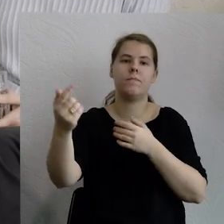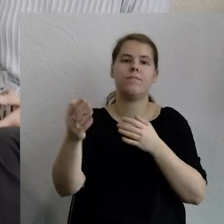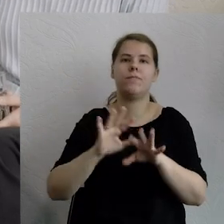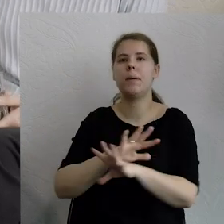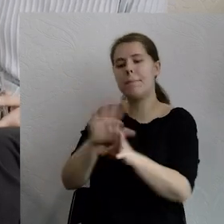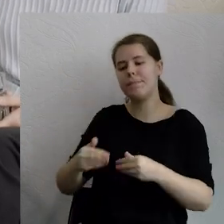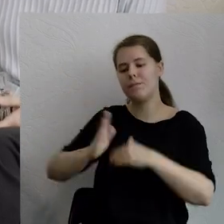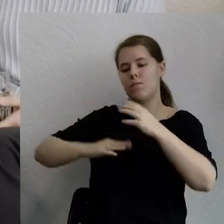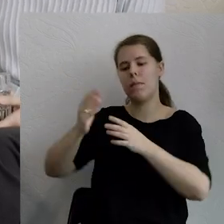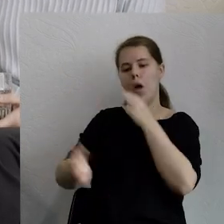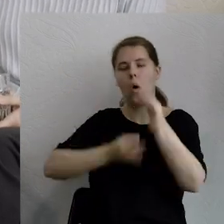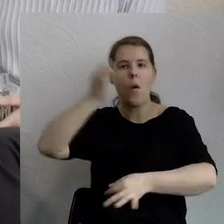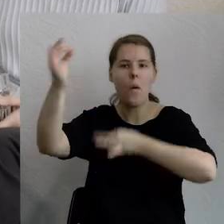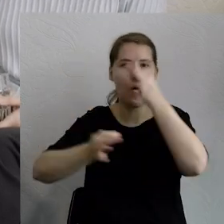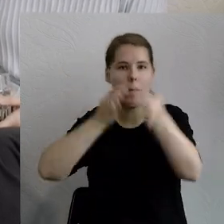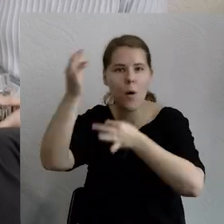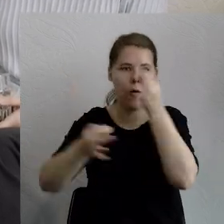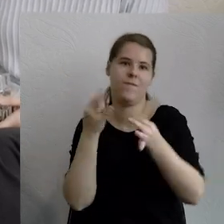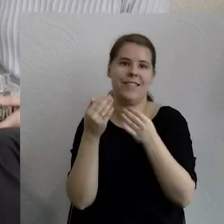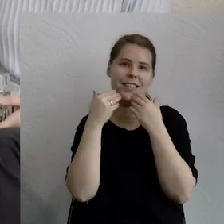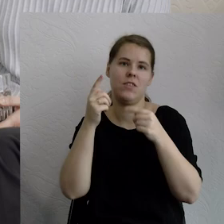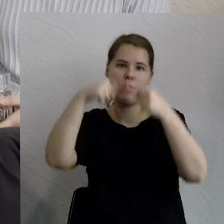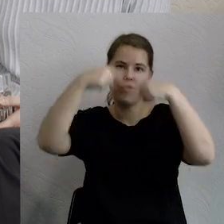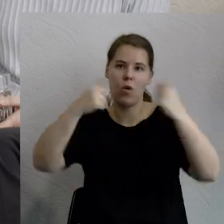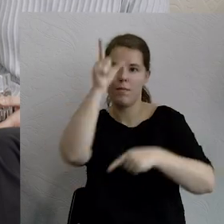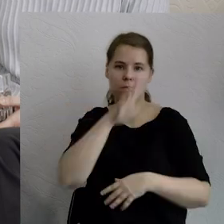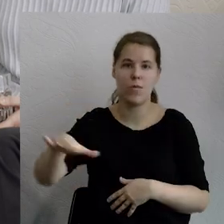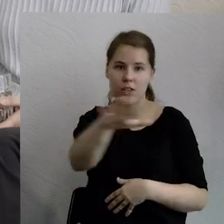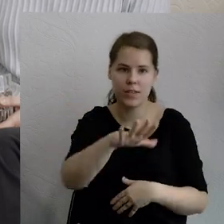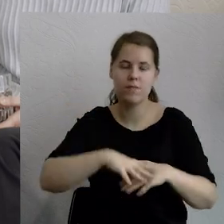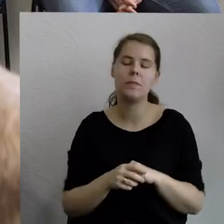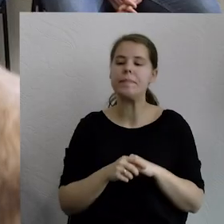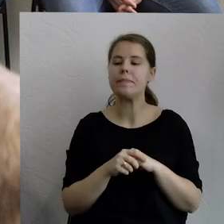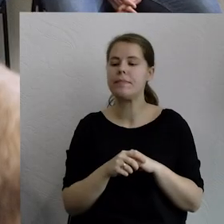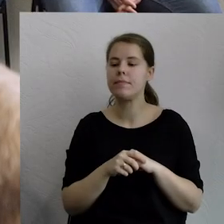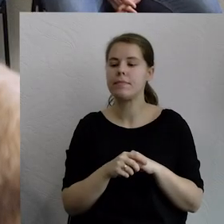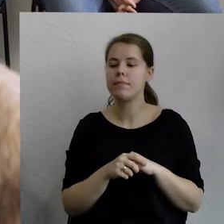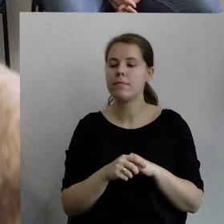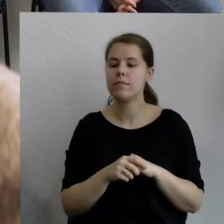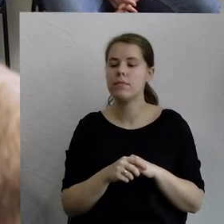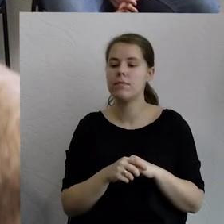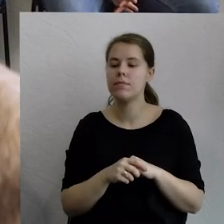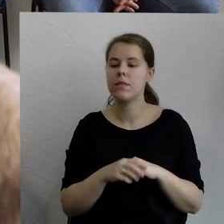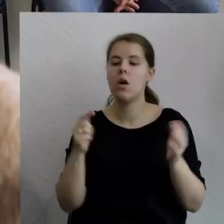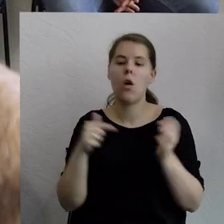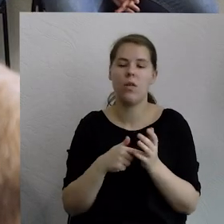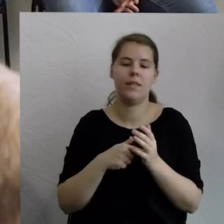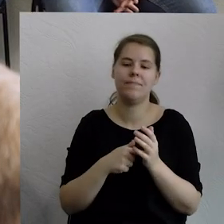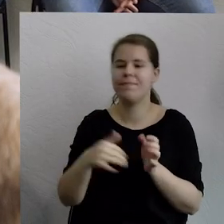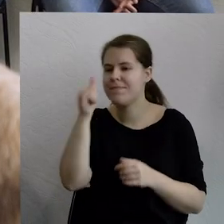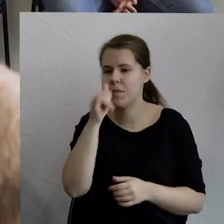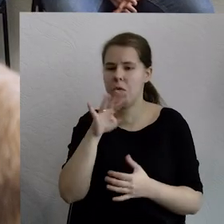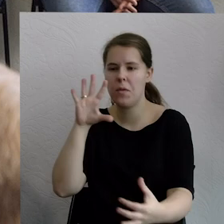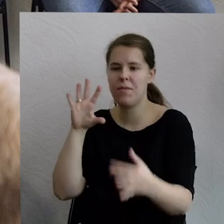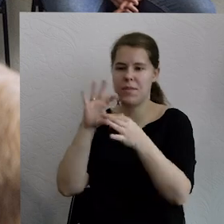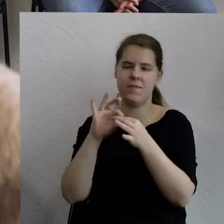Wypracowania przekonującej wizji, niekoniecznie nawiązującej do starych utopii, które nie zawsze mają dobrą